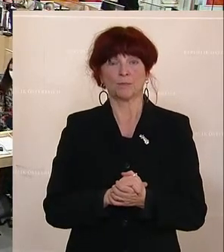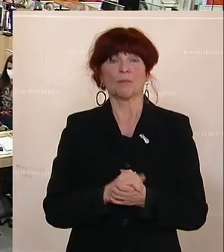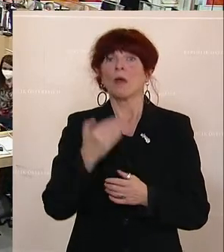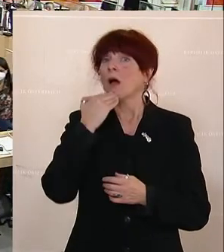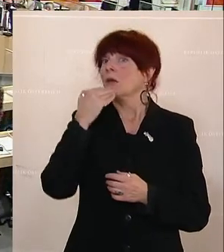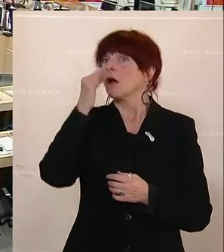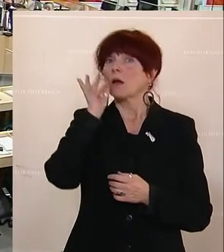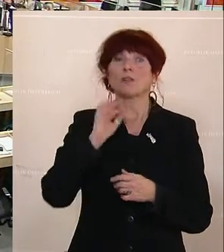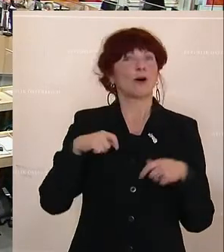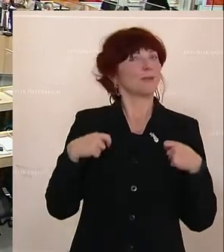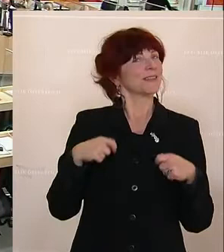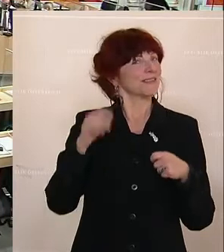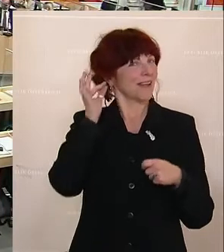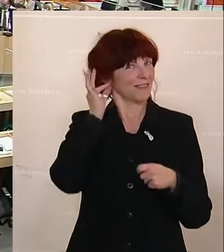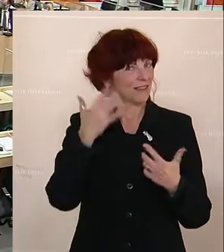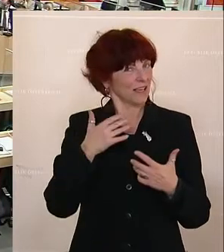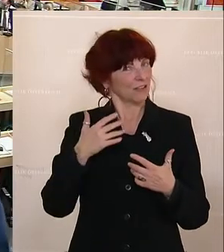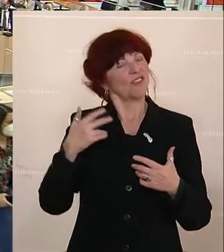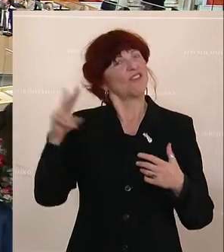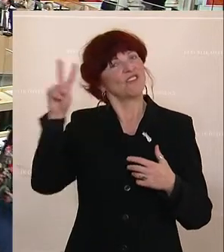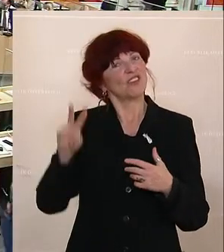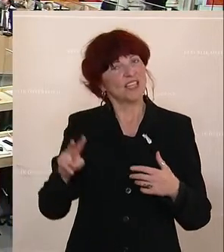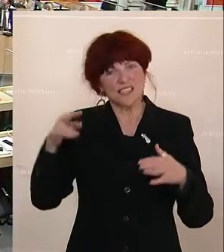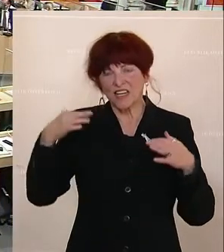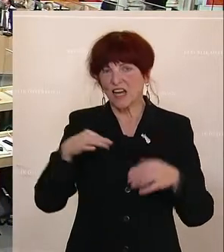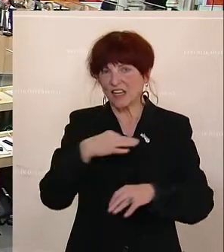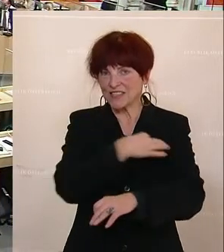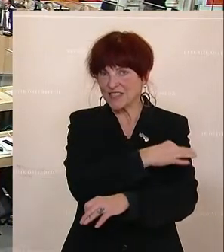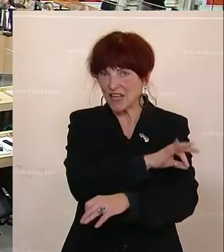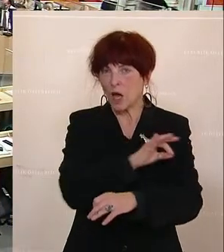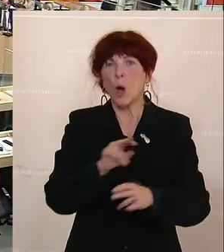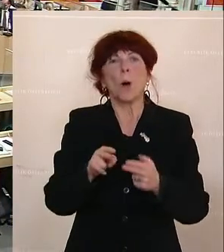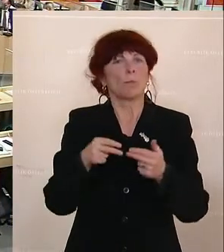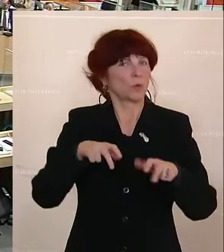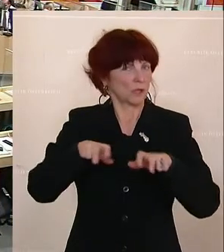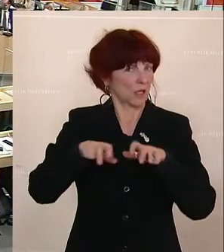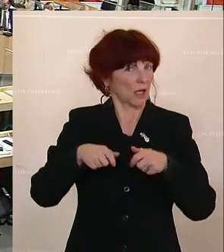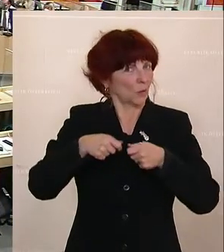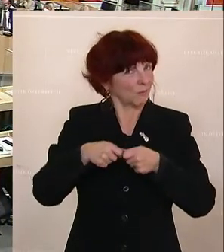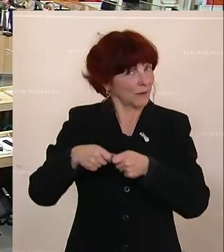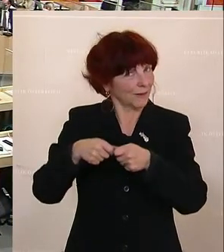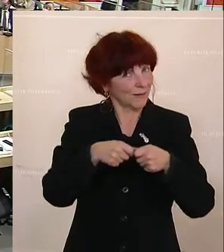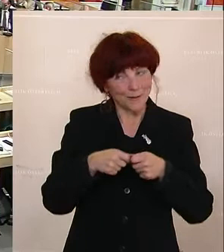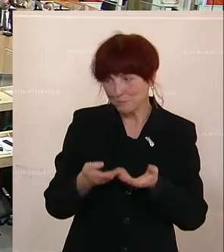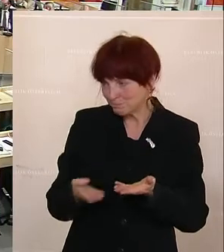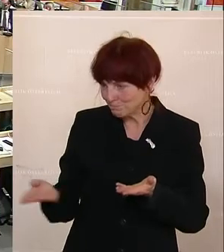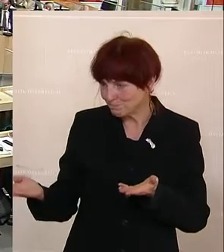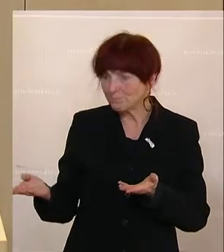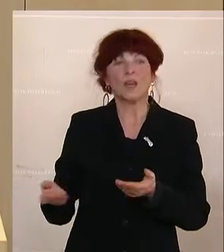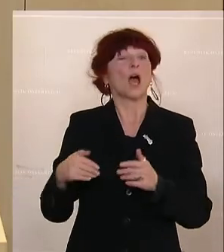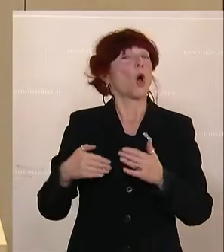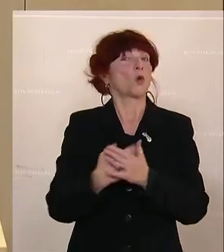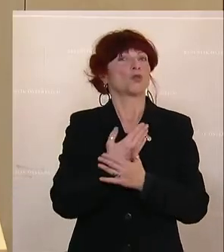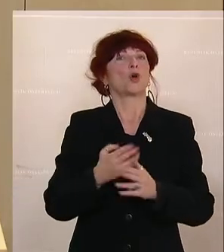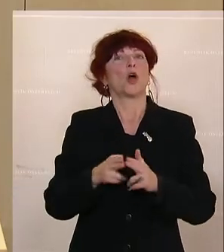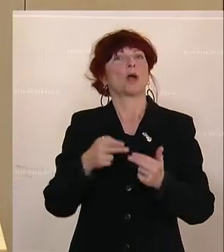Frau Präsidentin, sehr geehrter Herr Vizekanzler, sehr geehrte Mitglieder der Bundesregierung. Ja, der neue Bundeskanzler